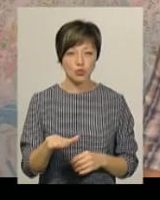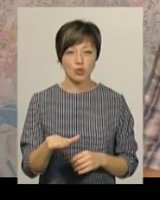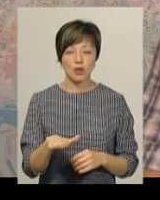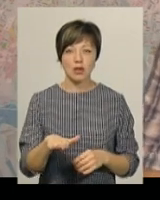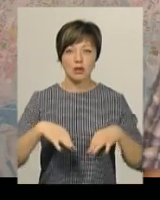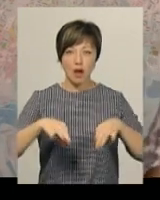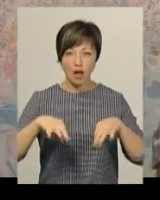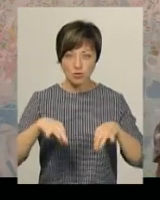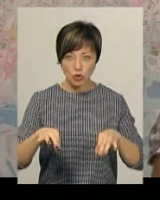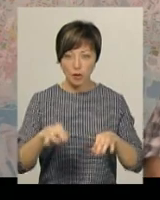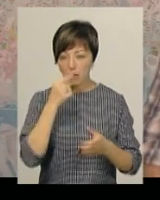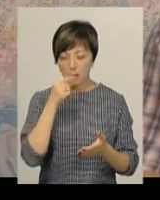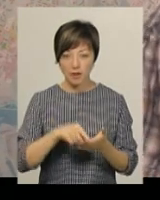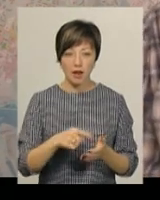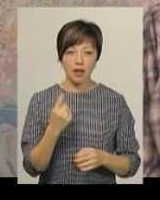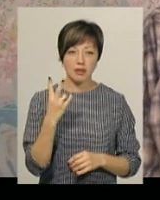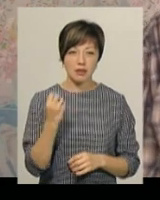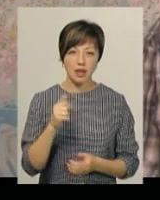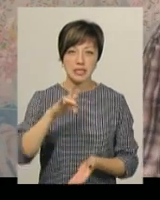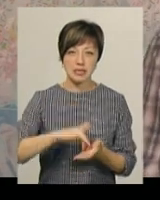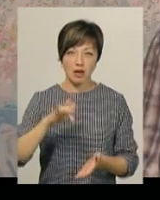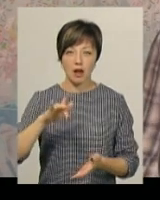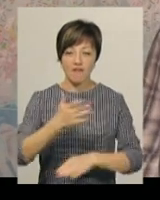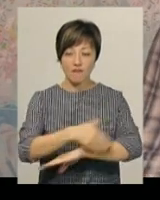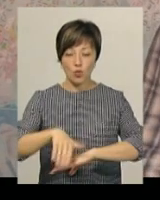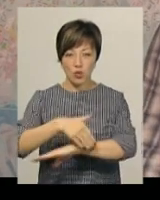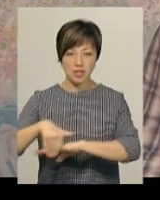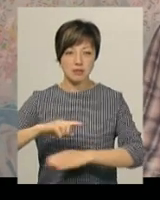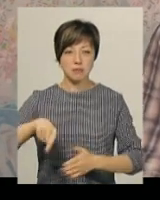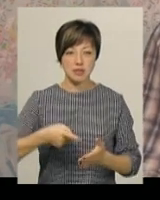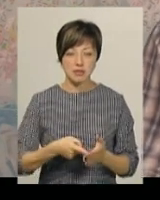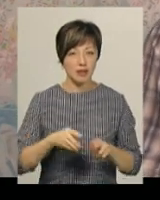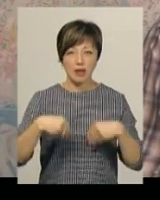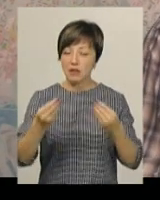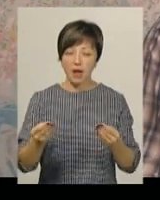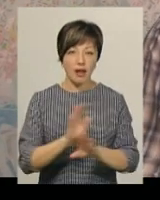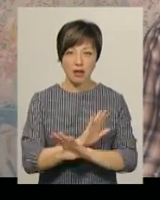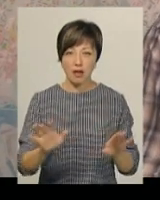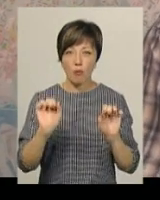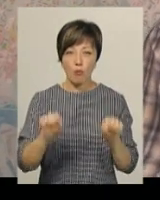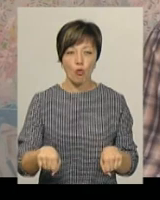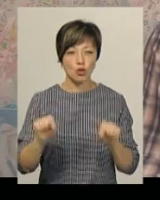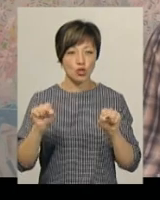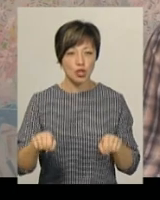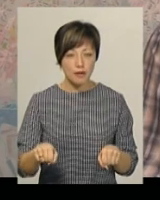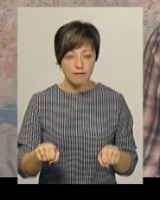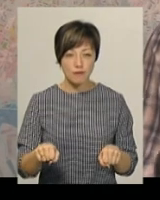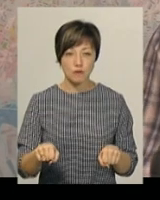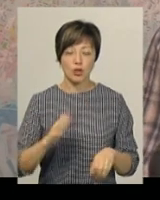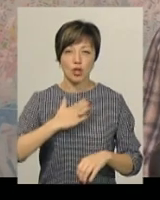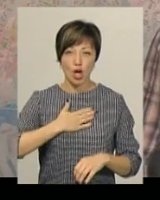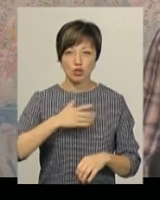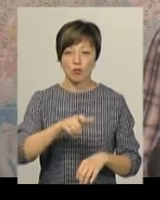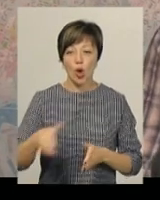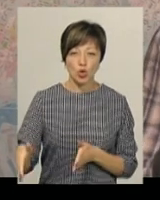складу, яка пропадає навіть на центральній вулиці міста, не дає можливість нашим